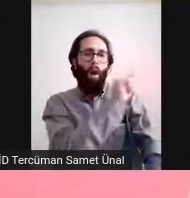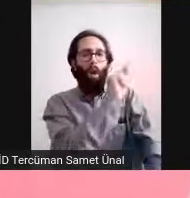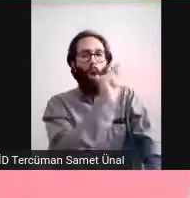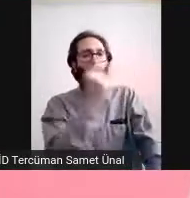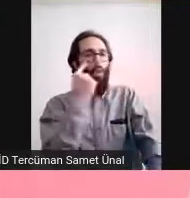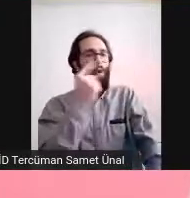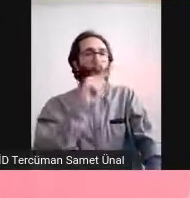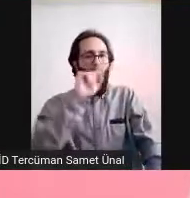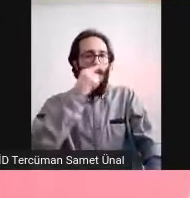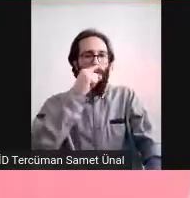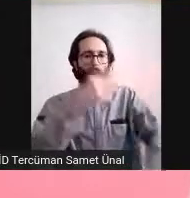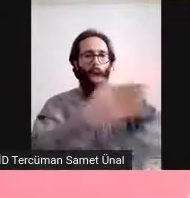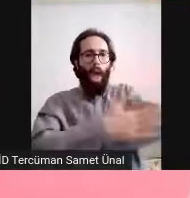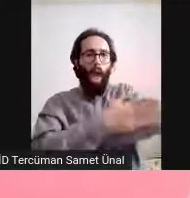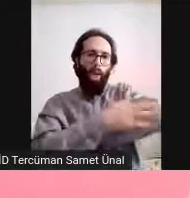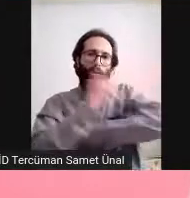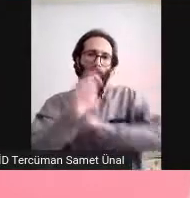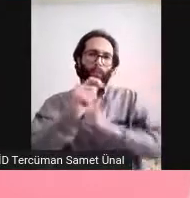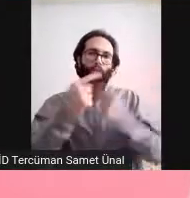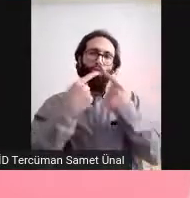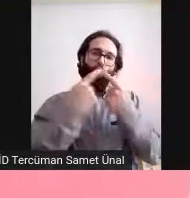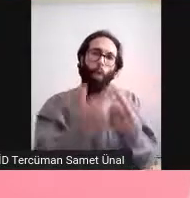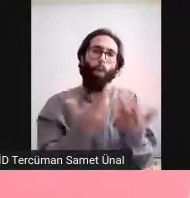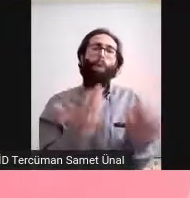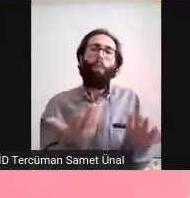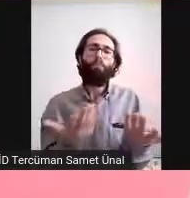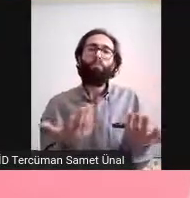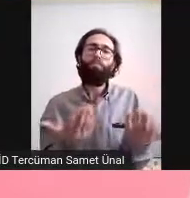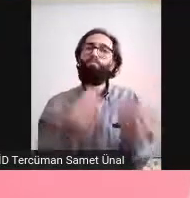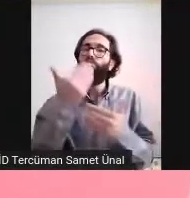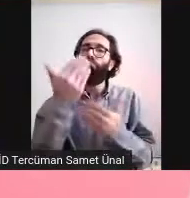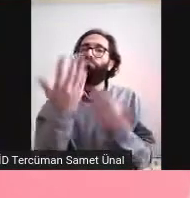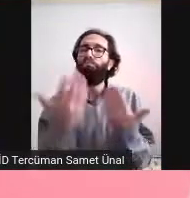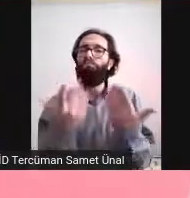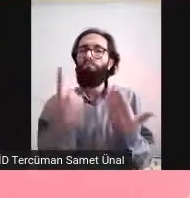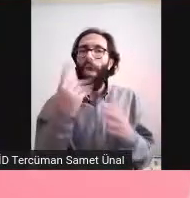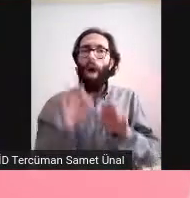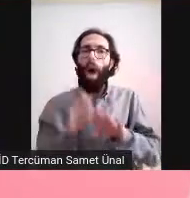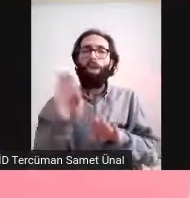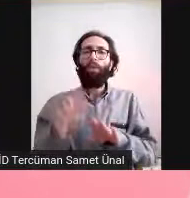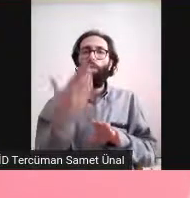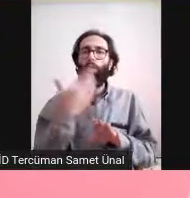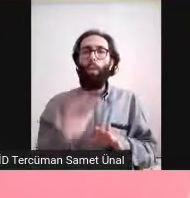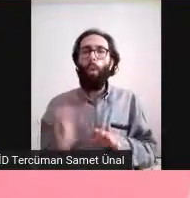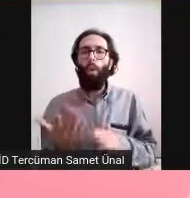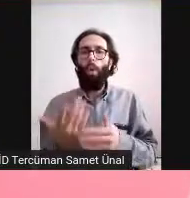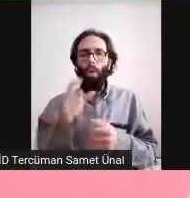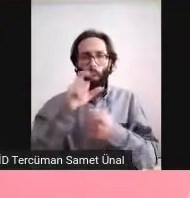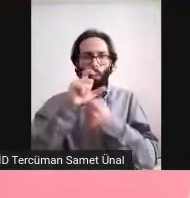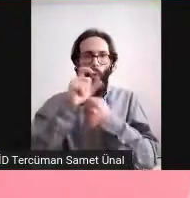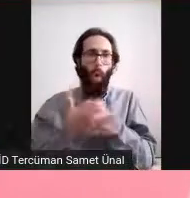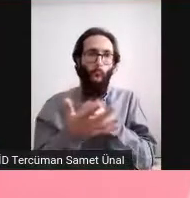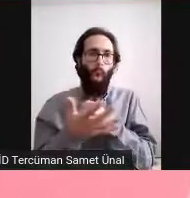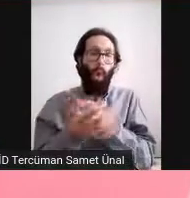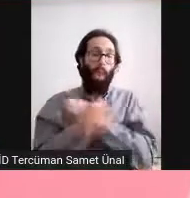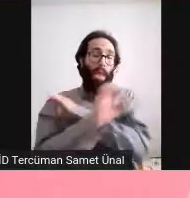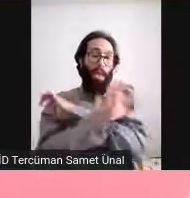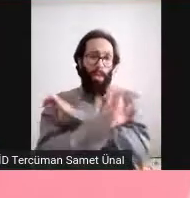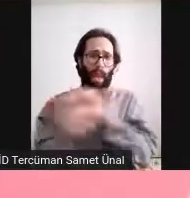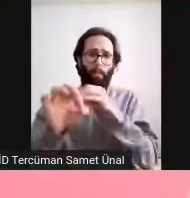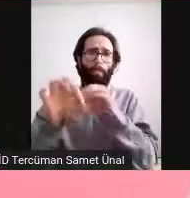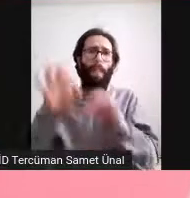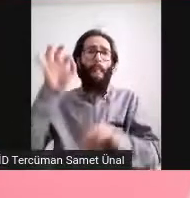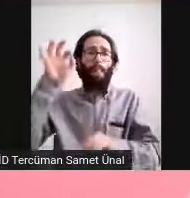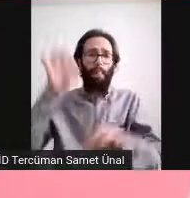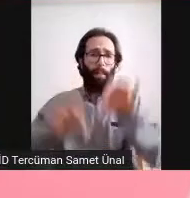Şimdi tedavi odaklı hiç çalış yani hiç elimizde bir şey yok. Mesela koronayı tedavi eden tam olarak tedavi eden bir şey yok elimizde.